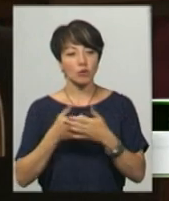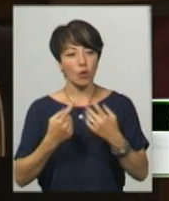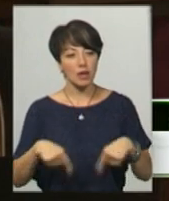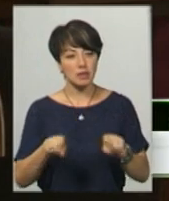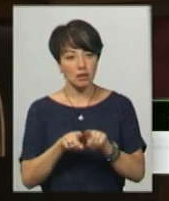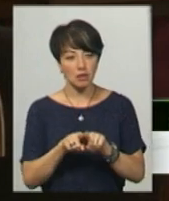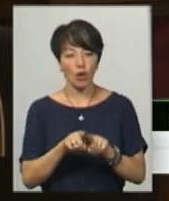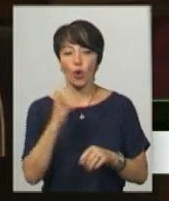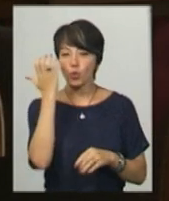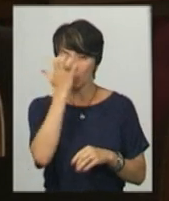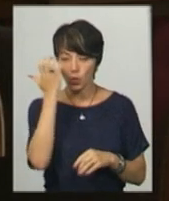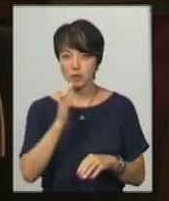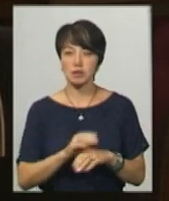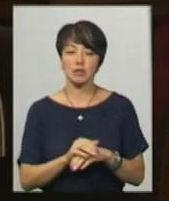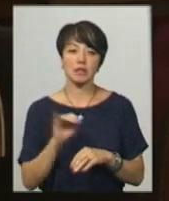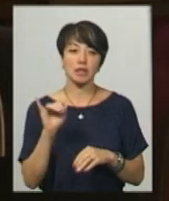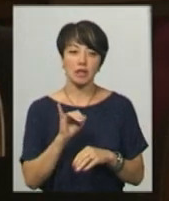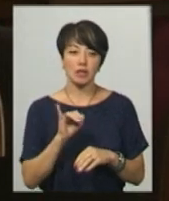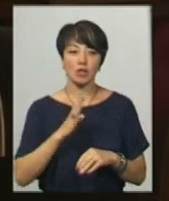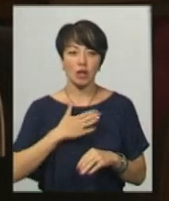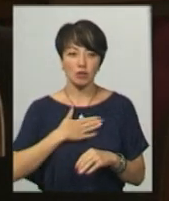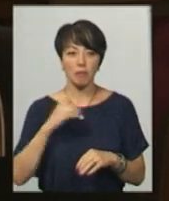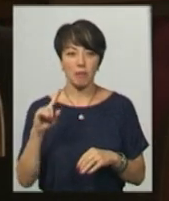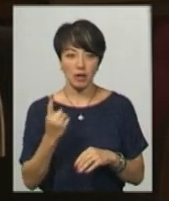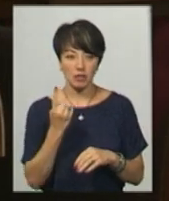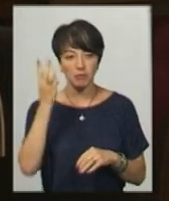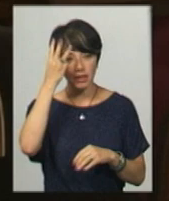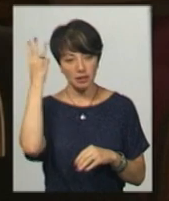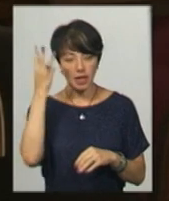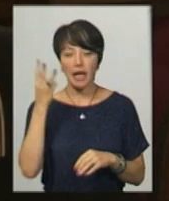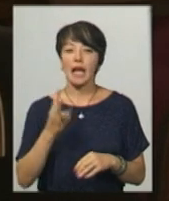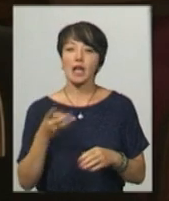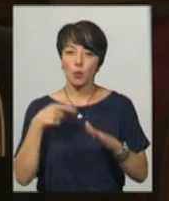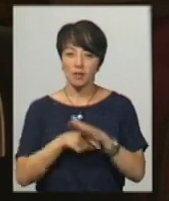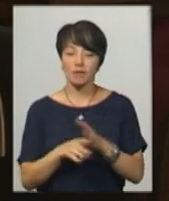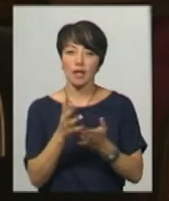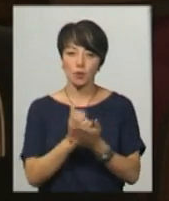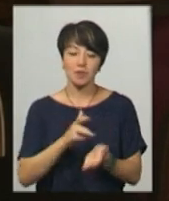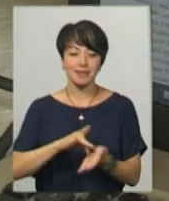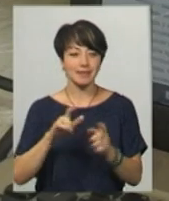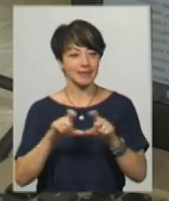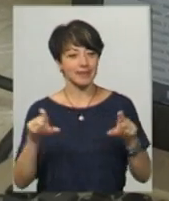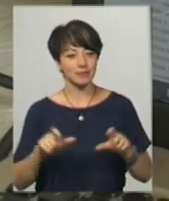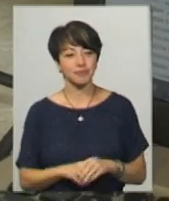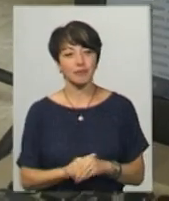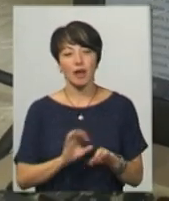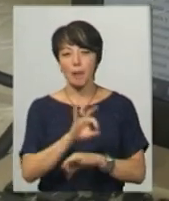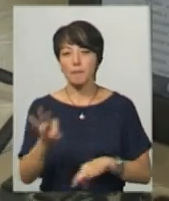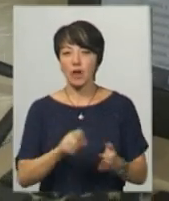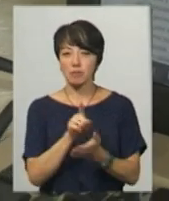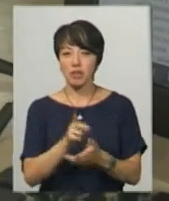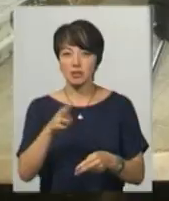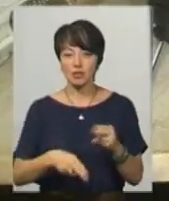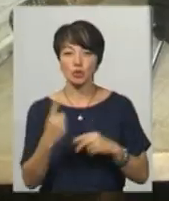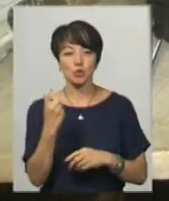організацію «УТОС» і у наш перший Хмельницький інклюзивний ресурсний центр». Проєкт мають завершити за